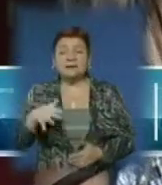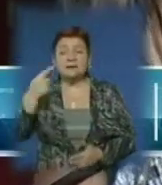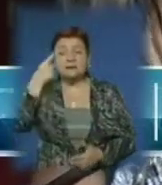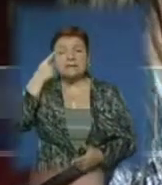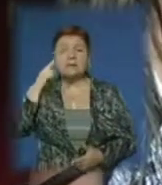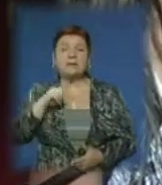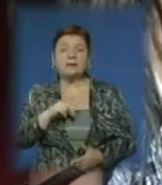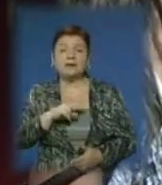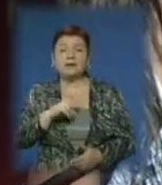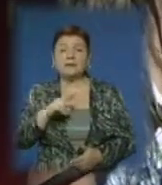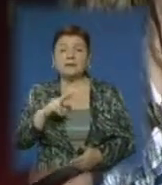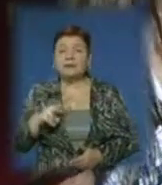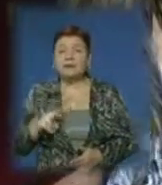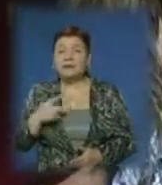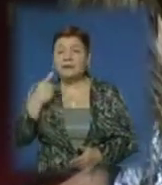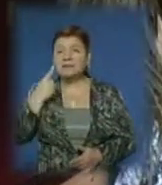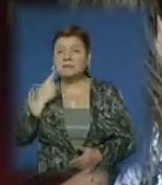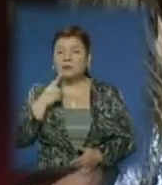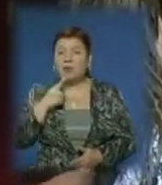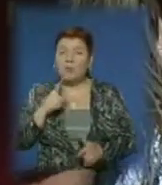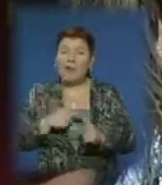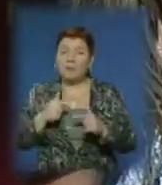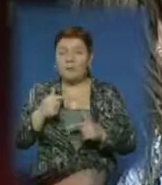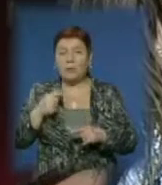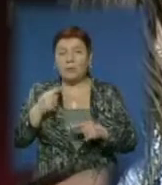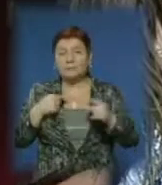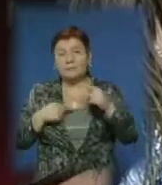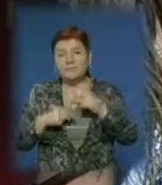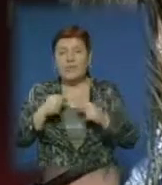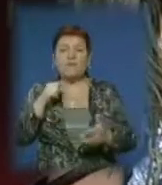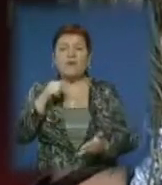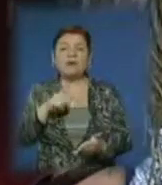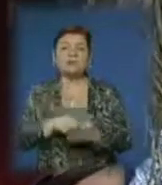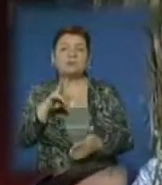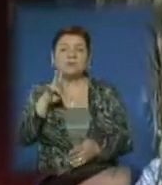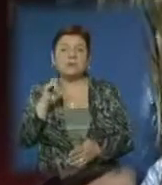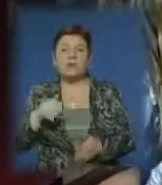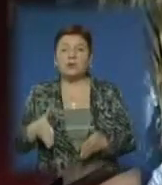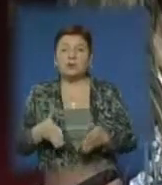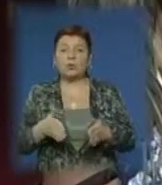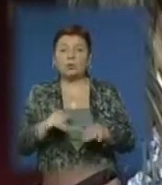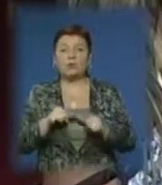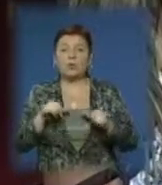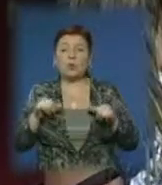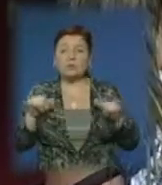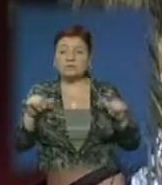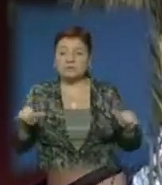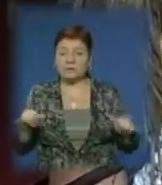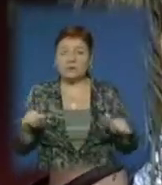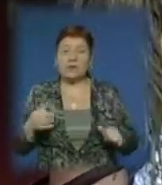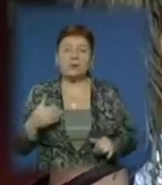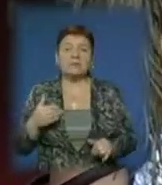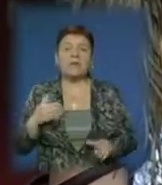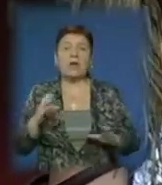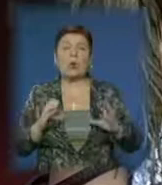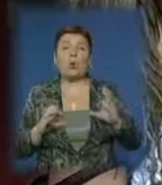свідомо чи підсвідомо вказують дорогу до розвитку. Допоміг і коледж,